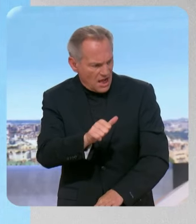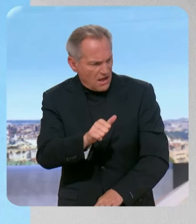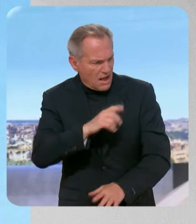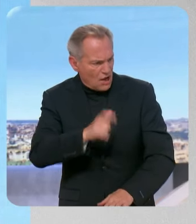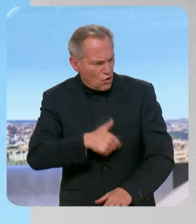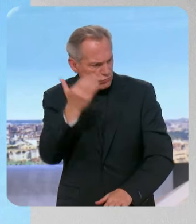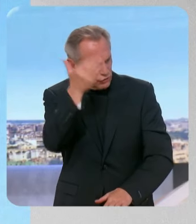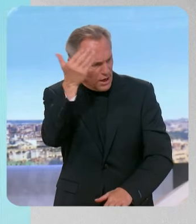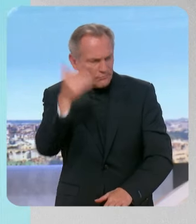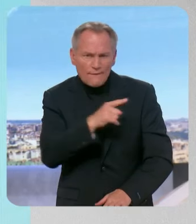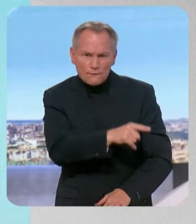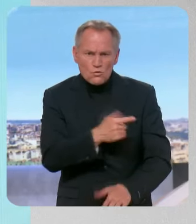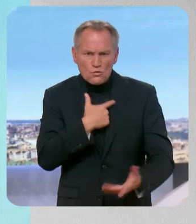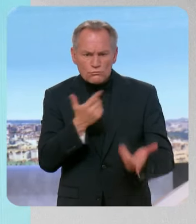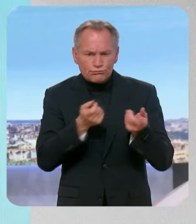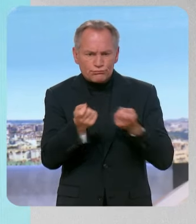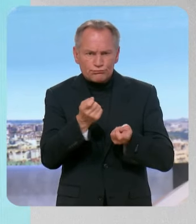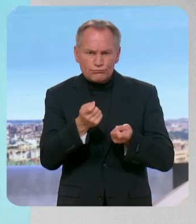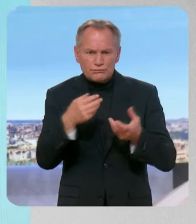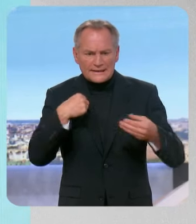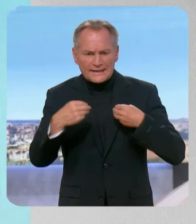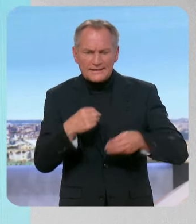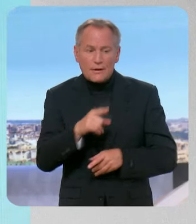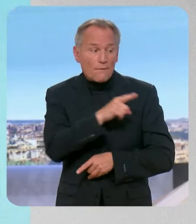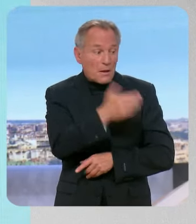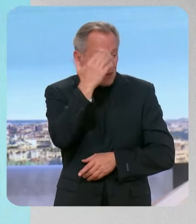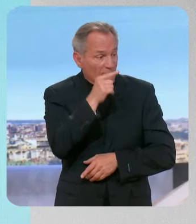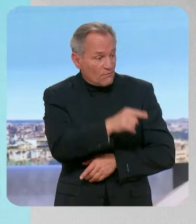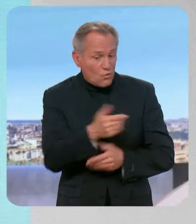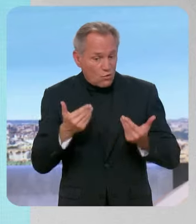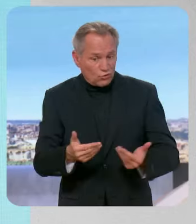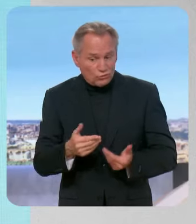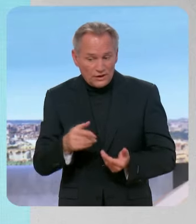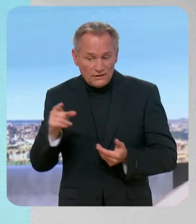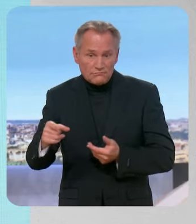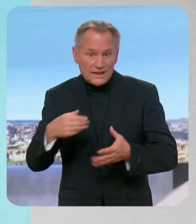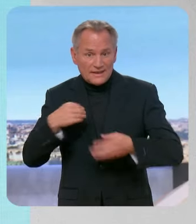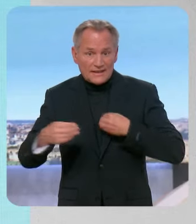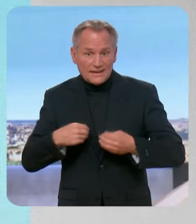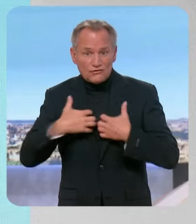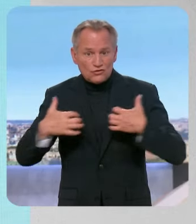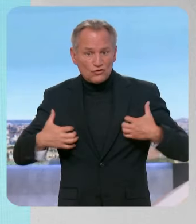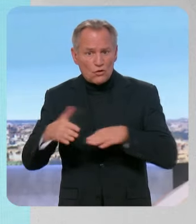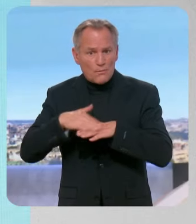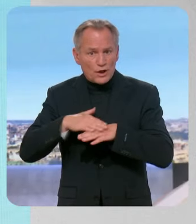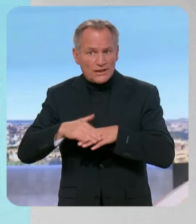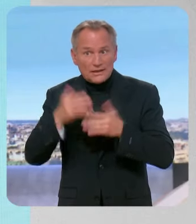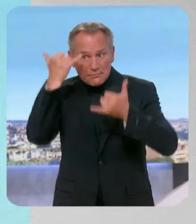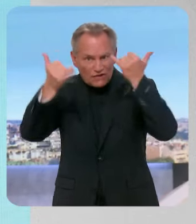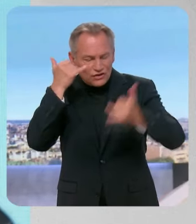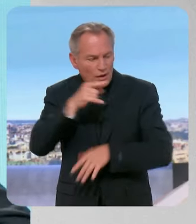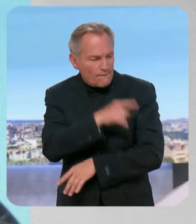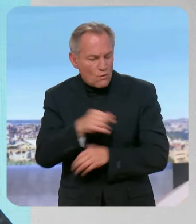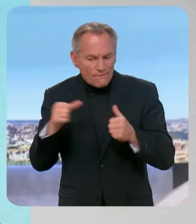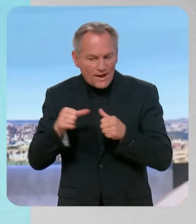que feriez-vous aujourd'hui si vous étiez à la place des dirigeants de Sciences Po ? Est-ce que le débat sur Gaza n'a pas sa